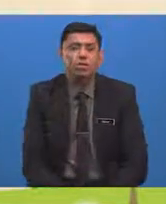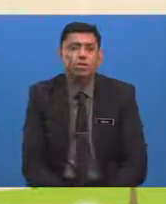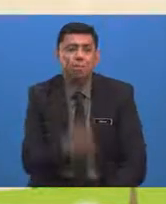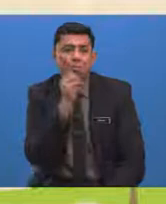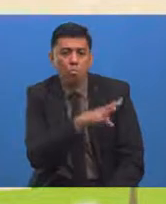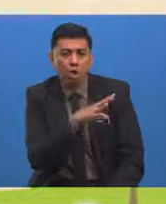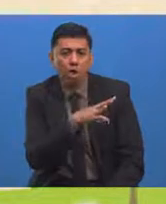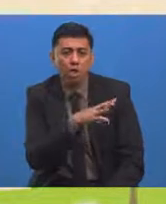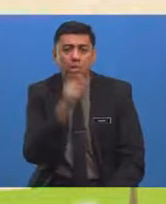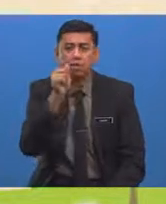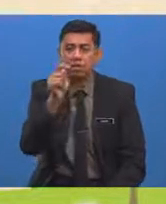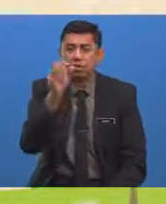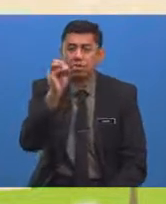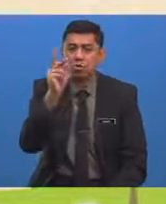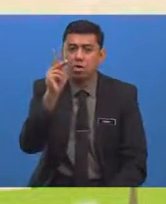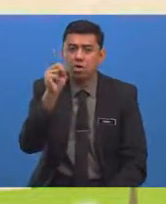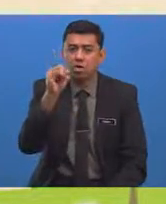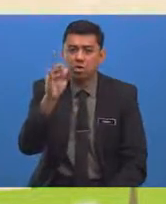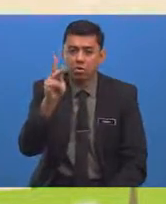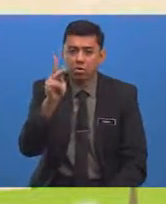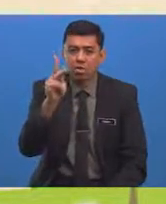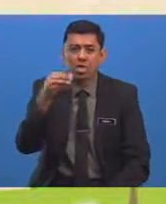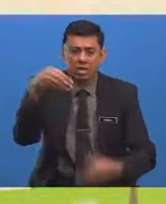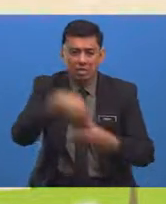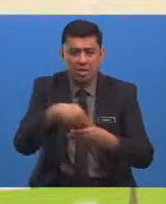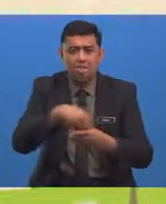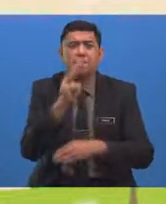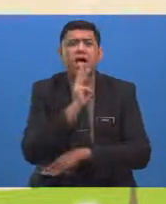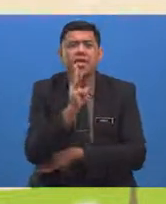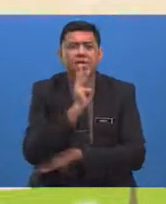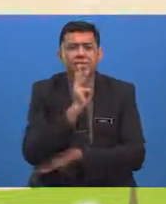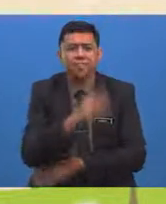Sisa toksik Kedalam Sistem Perairan